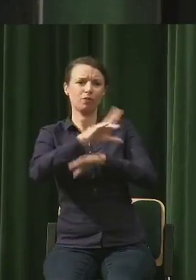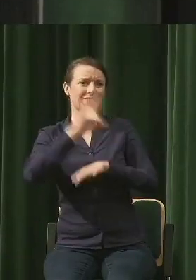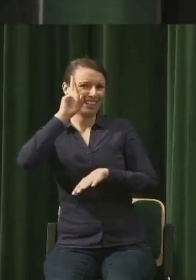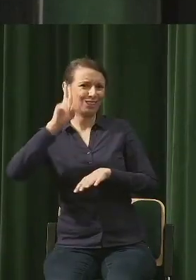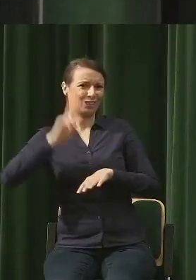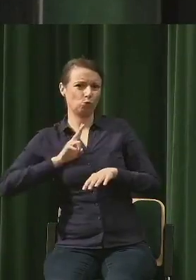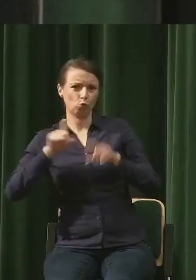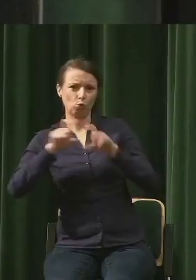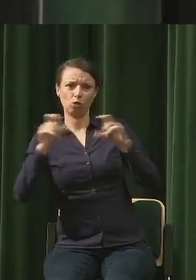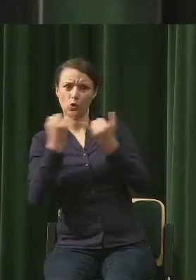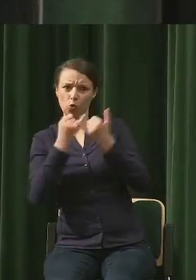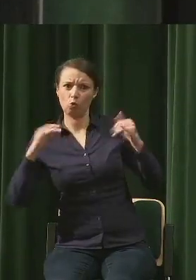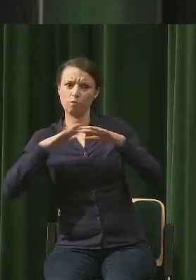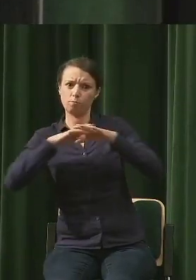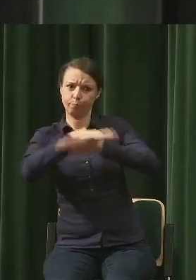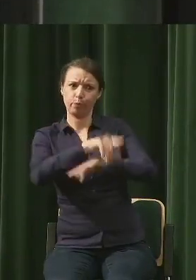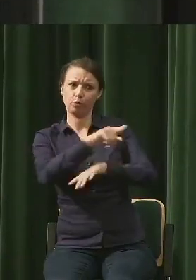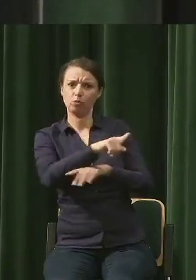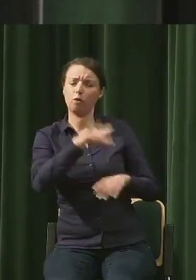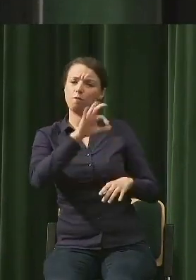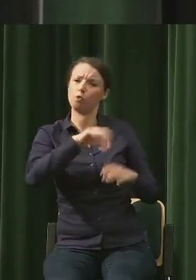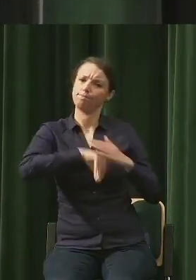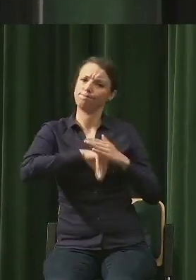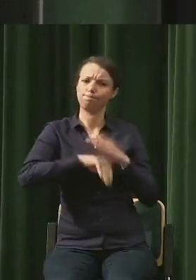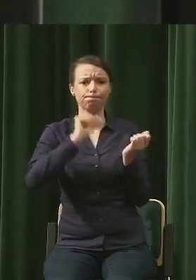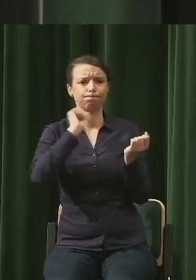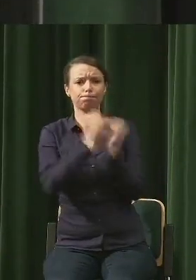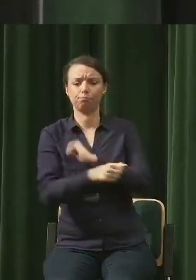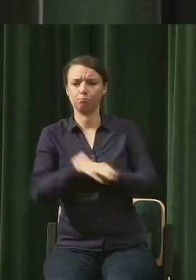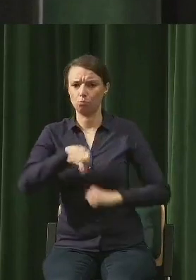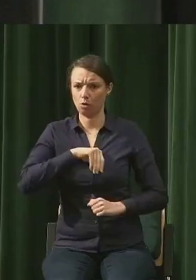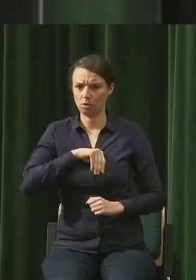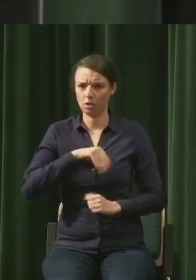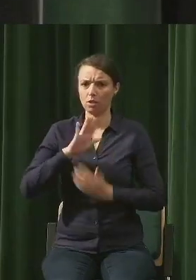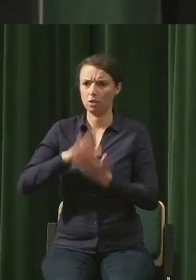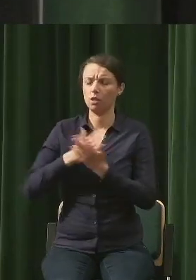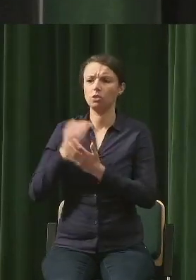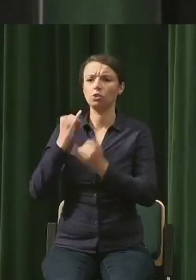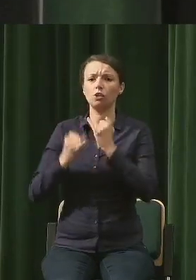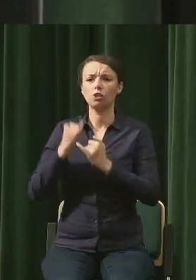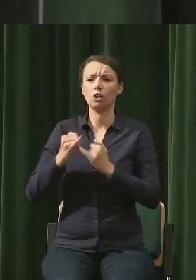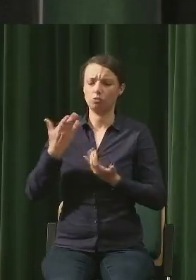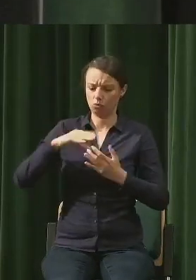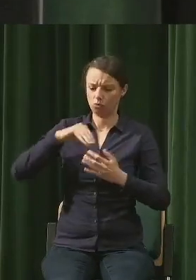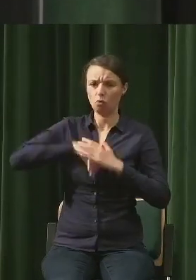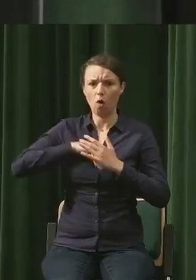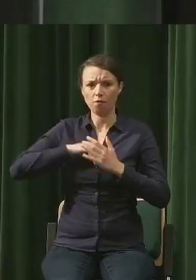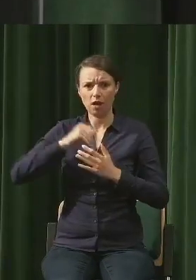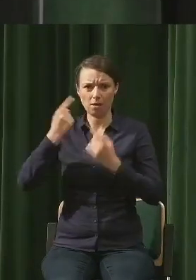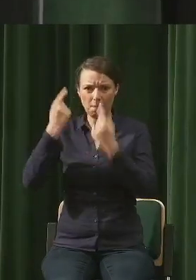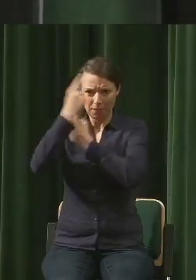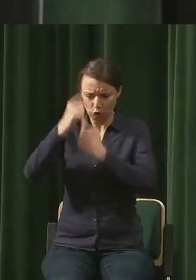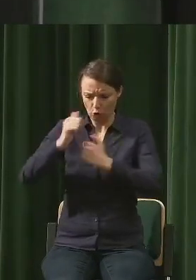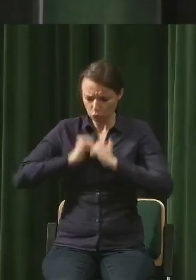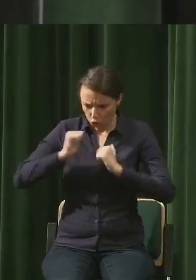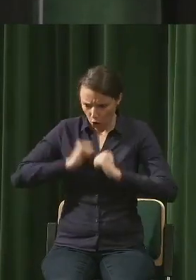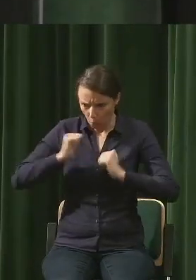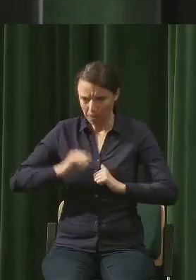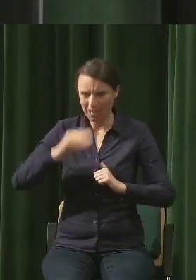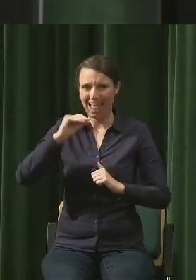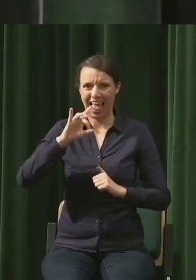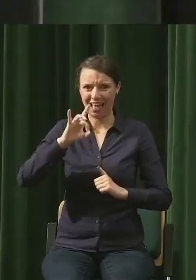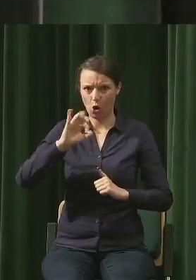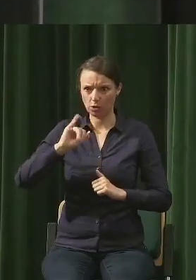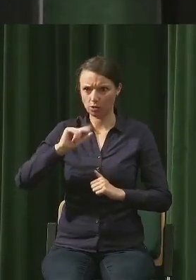mówiąc, jak człowieka się oduczy egoizmu, to on może również tak samo być racjonalny. Ciekawe,